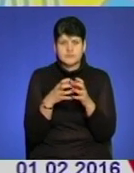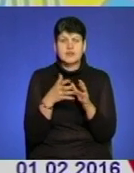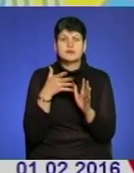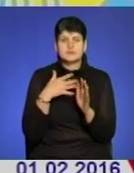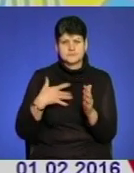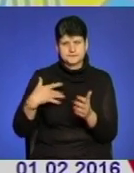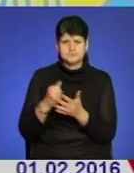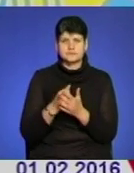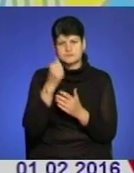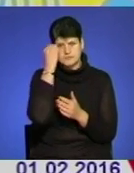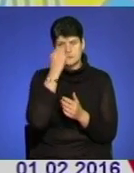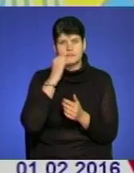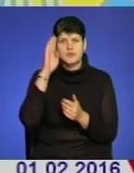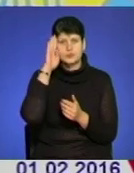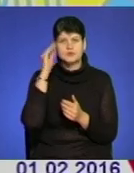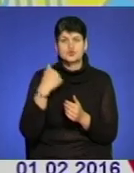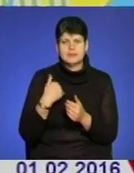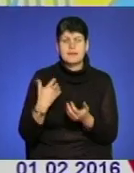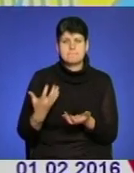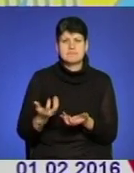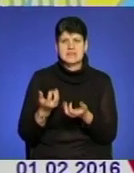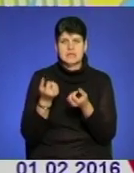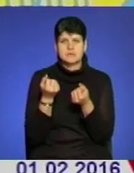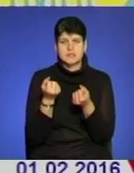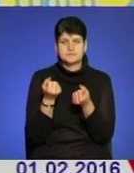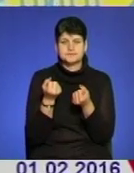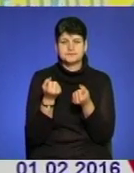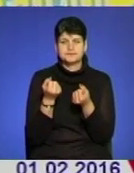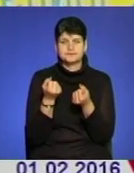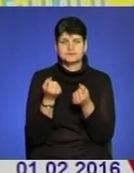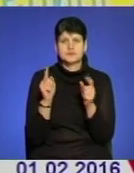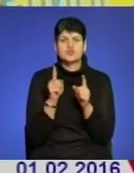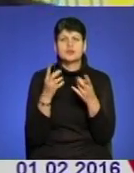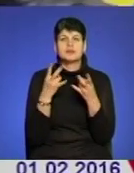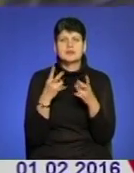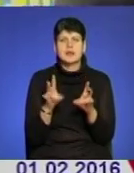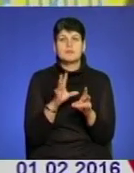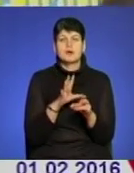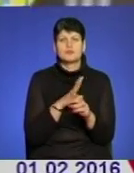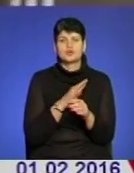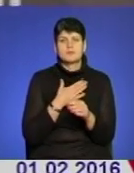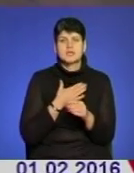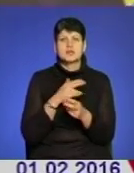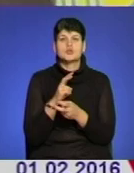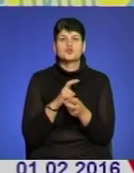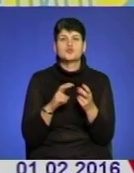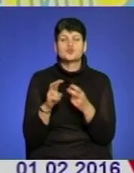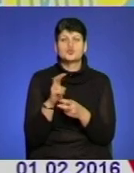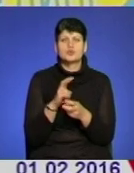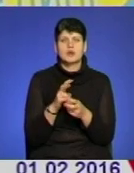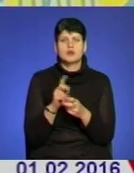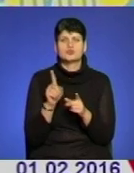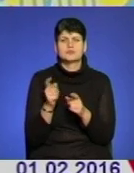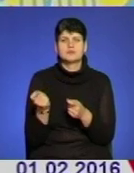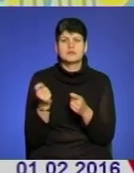завдячуючи хлопцям, що вони мене підтримали, що не треба мені було шукати, десь це все вести,